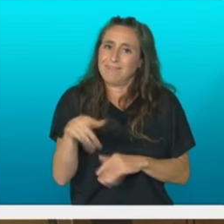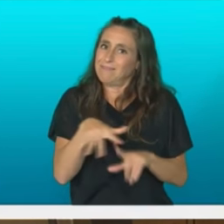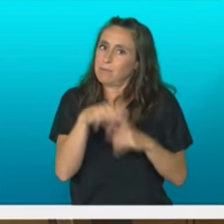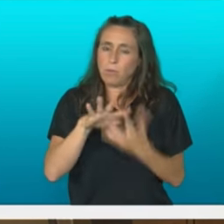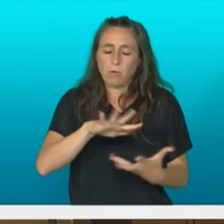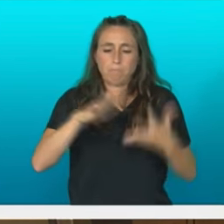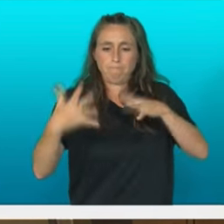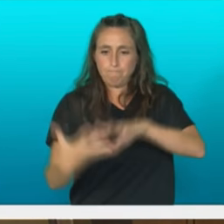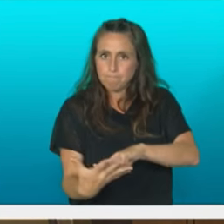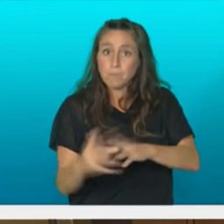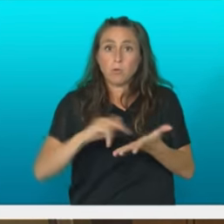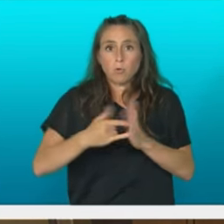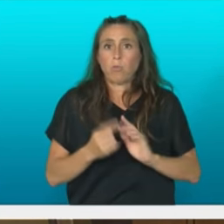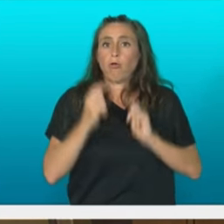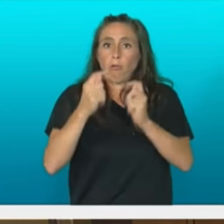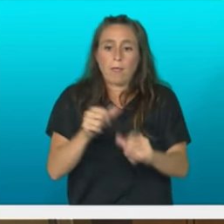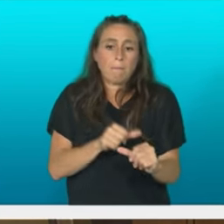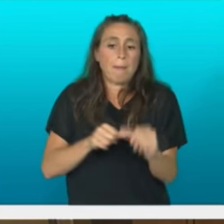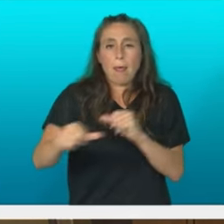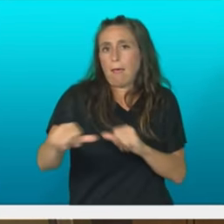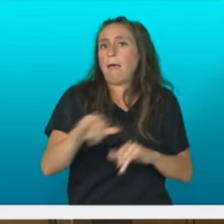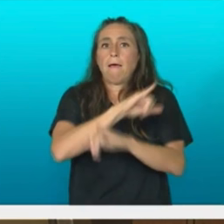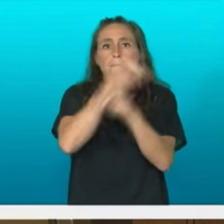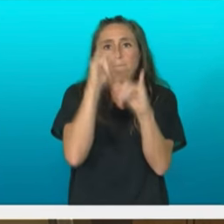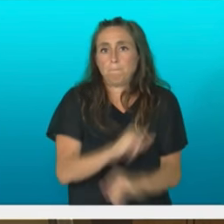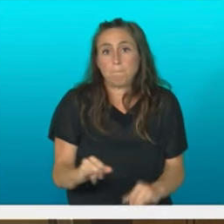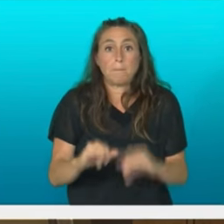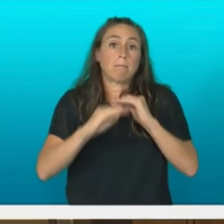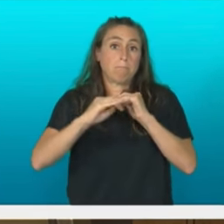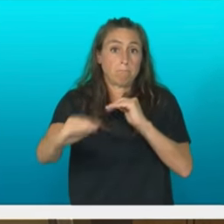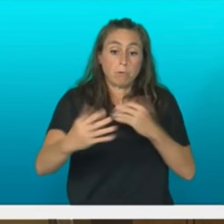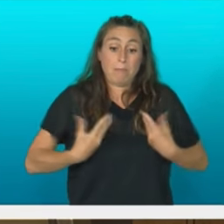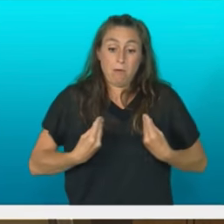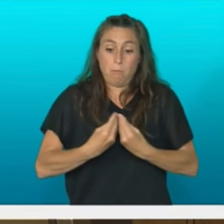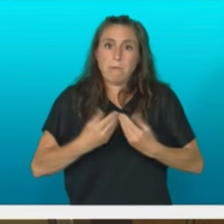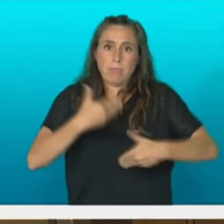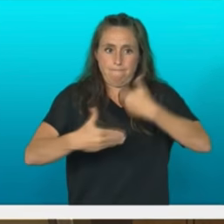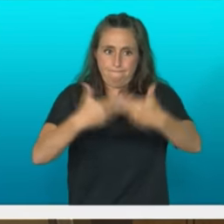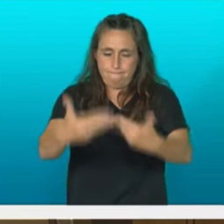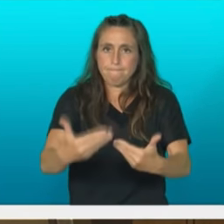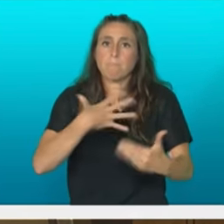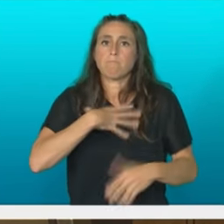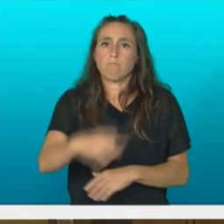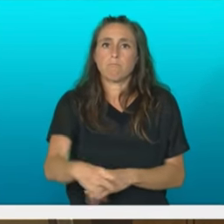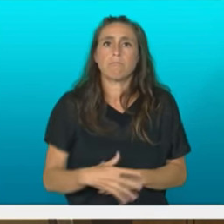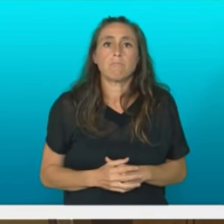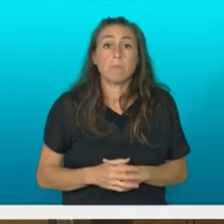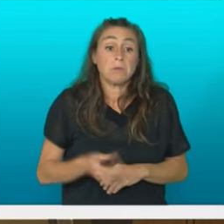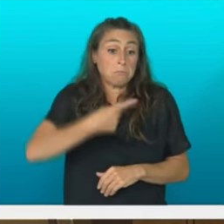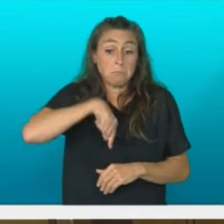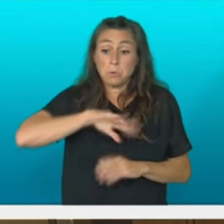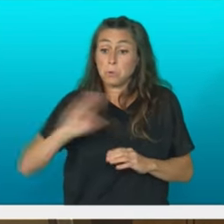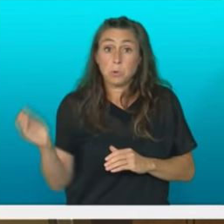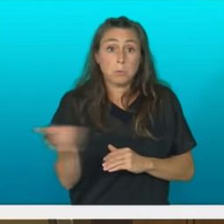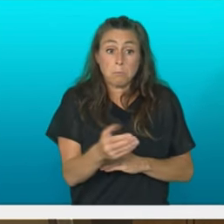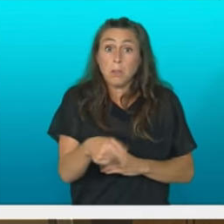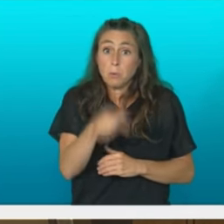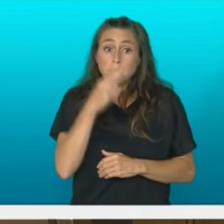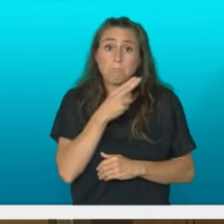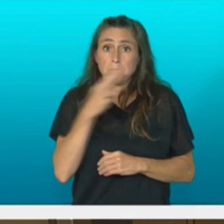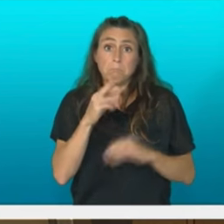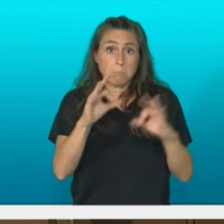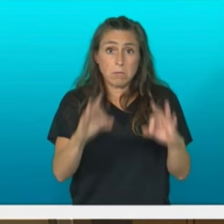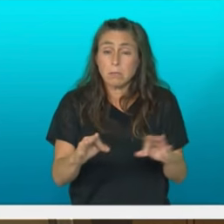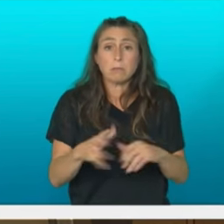ezinbestekoa izango dela, dake iraunkor bat eta elkarpizitzan aurrere egiteko. Eta hori xe da Euskal Herria bilduren kompromisoa. Erri